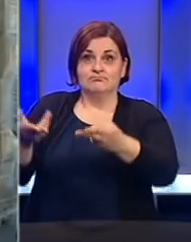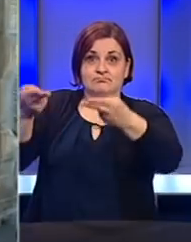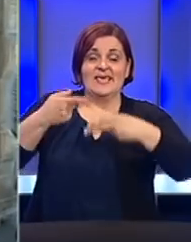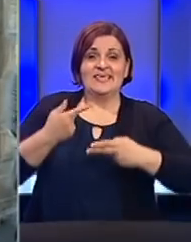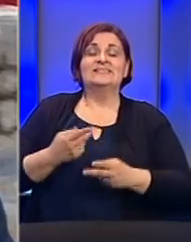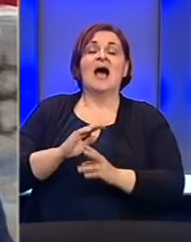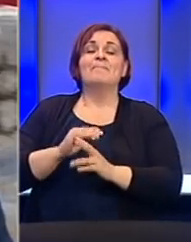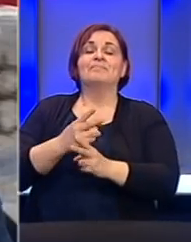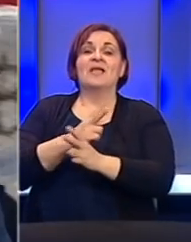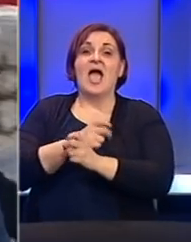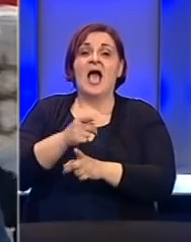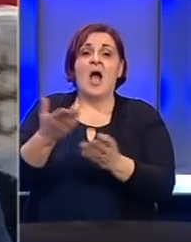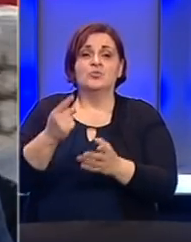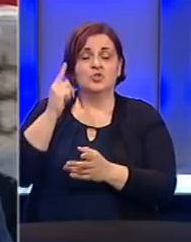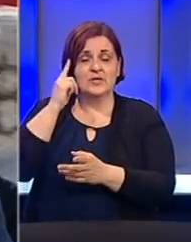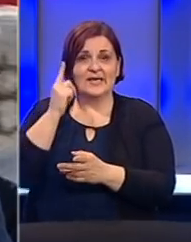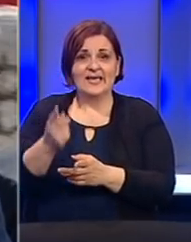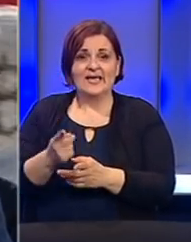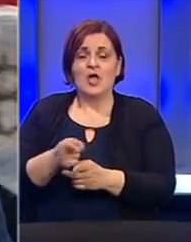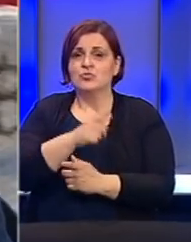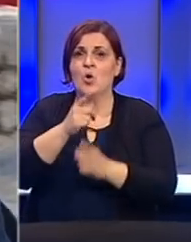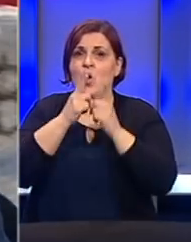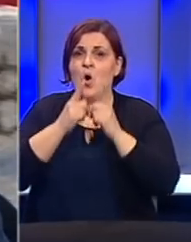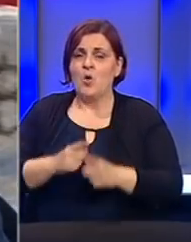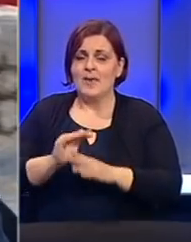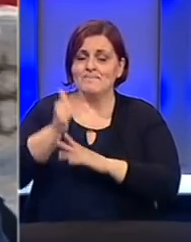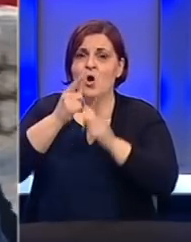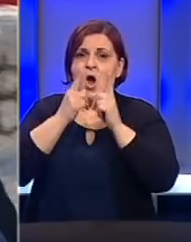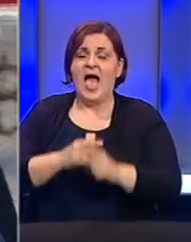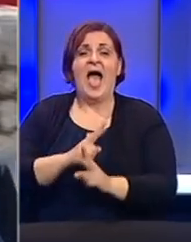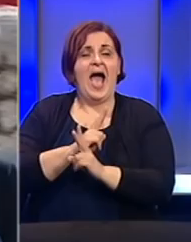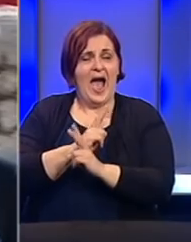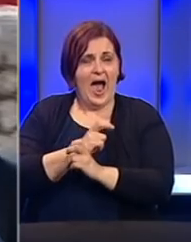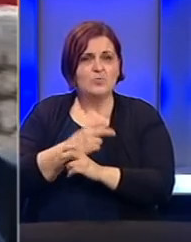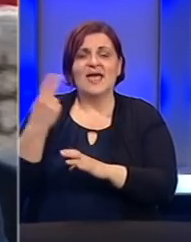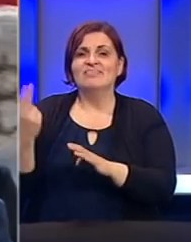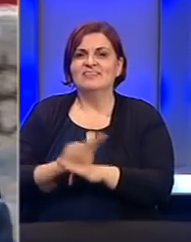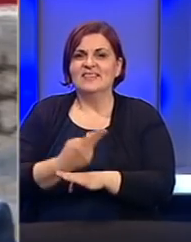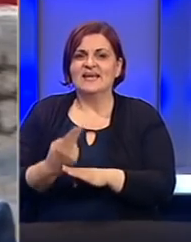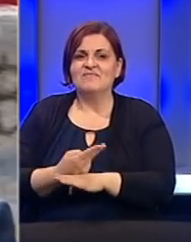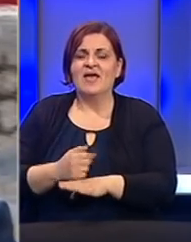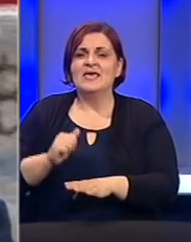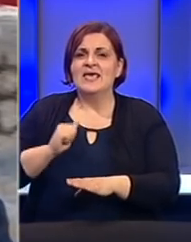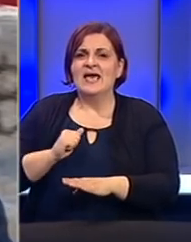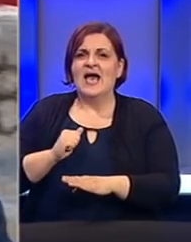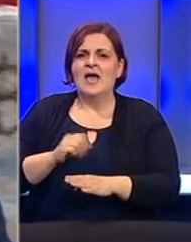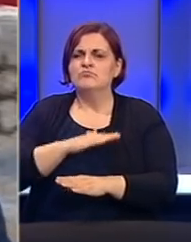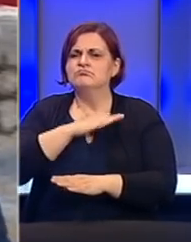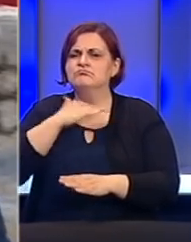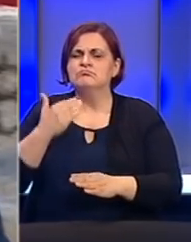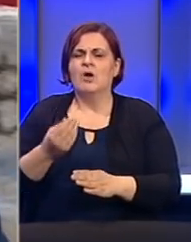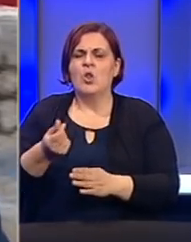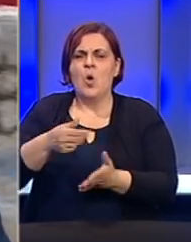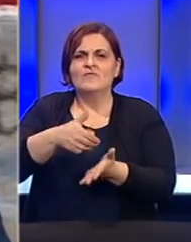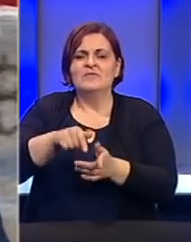iz Austrije. Kao što znate tokom rata nakon rata Austrije je država koja je imala ogromna financijska